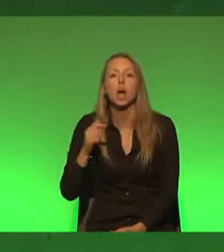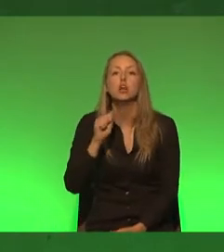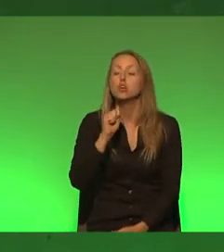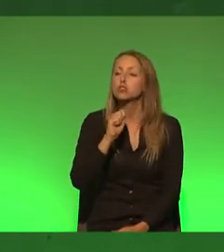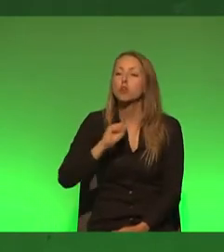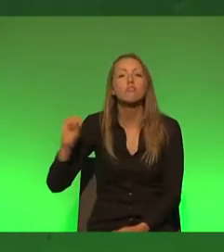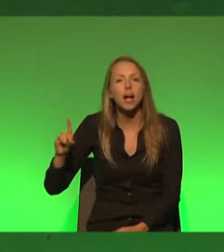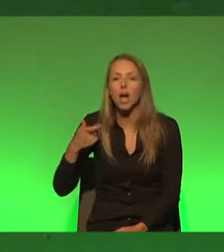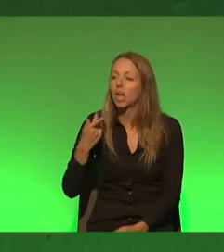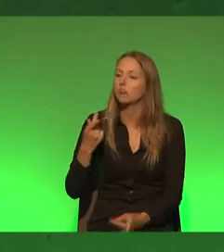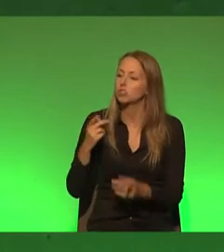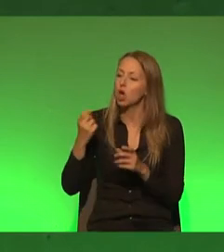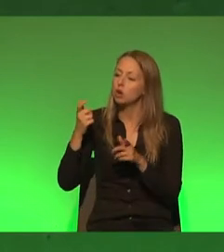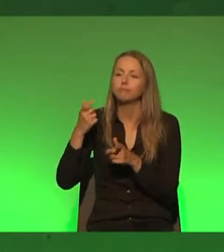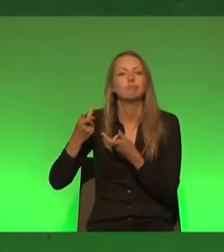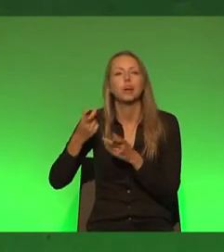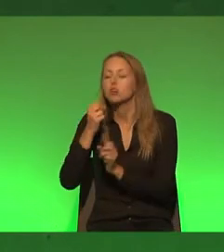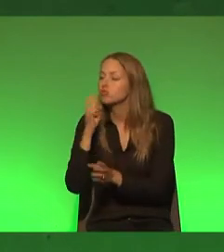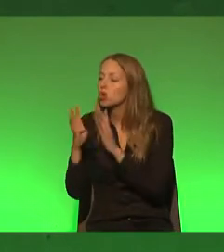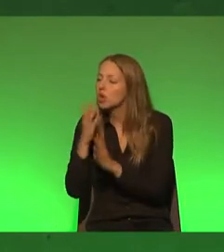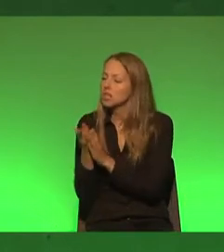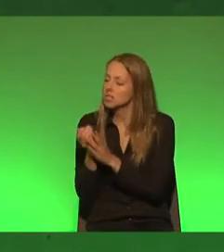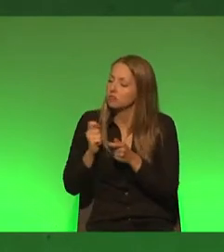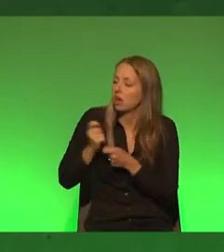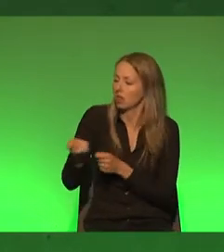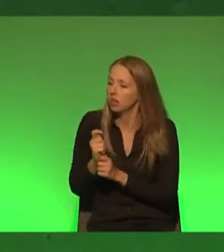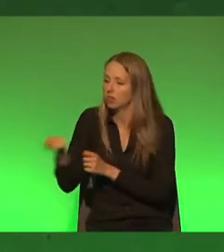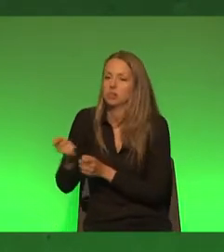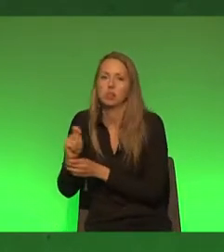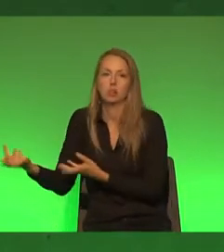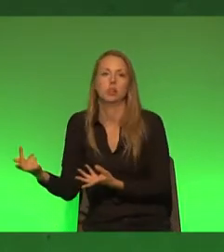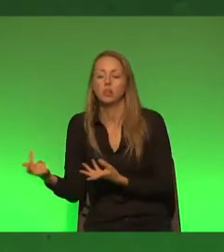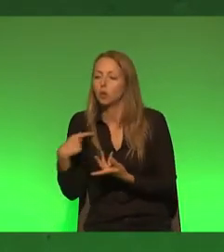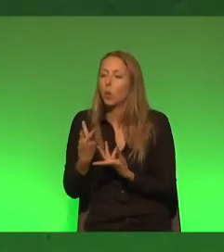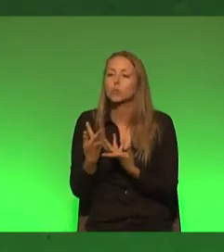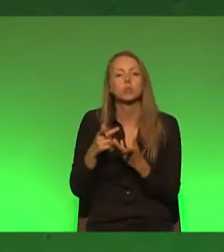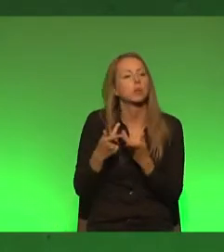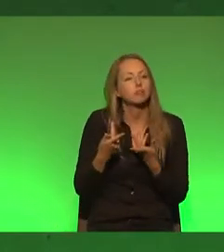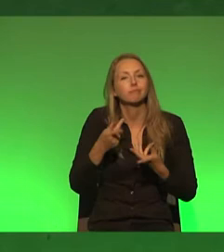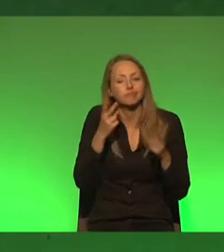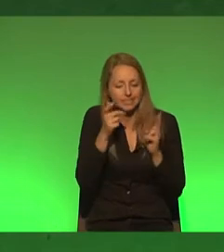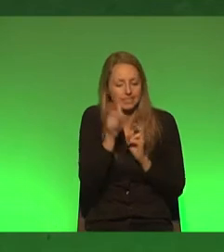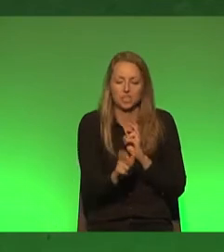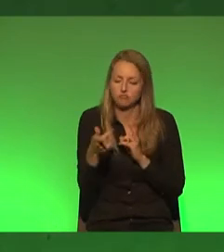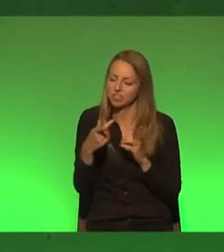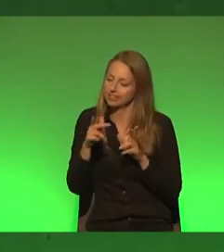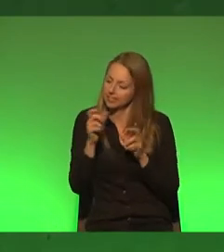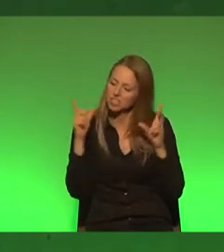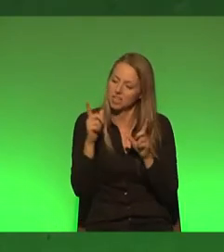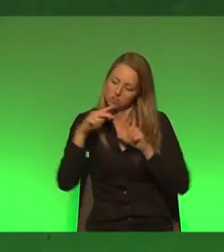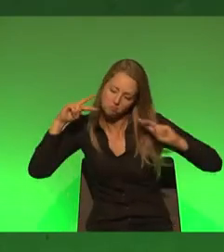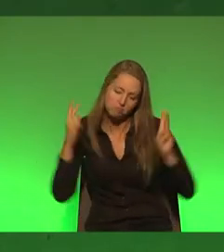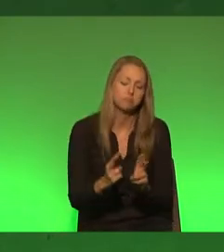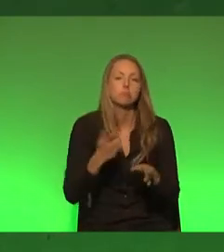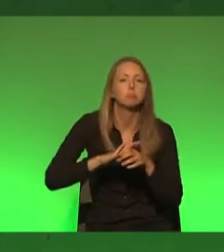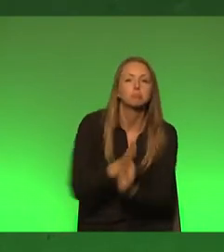Journalistinnen ermordet werden, oder wenn in Ungarn Flüchtlingshelferinnen kriminalisiert werden und die Zivilgesellschaft eingeschränkt werden soll, dann